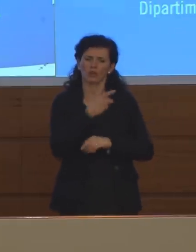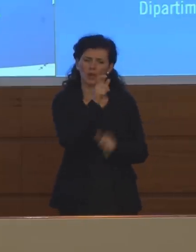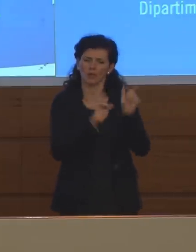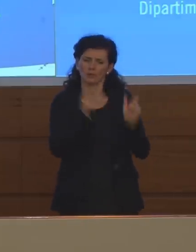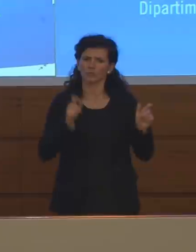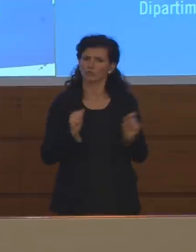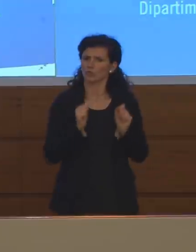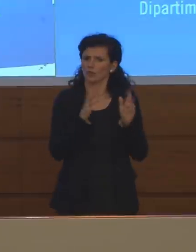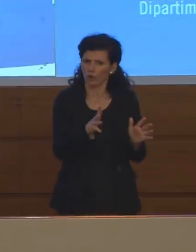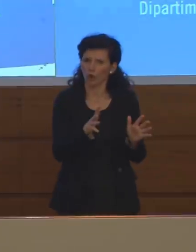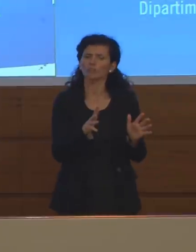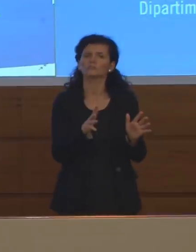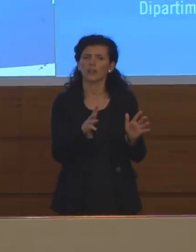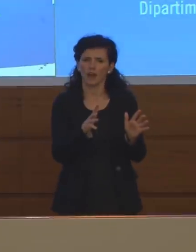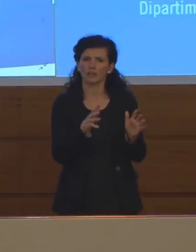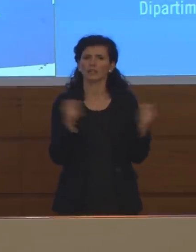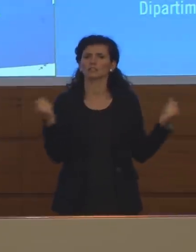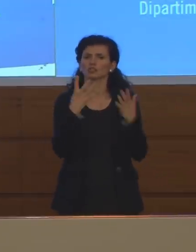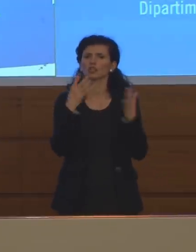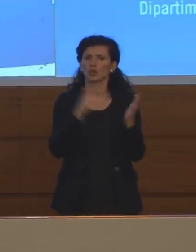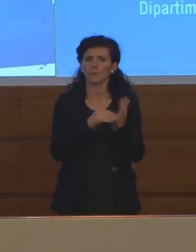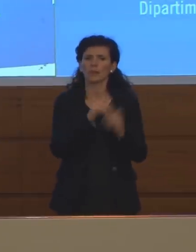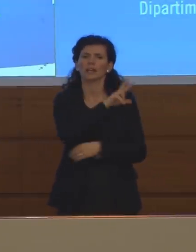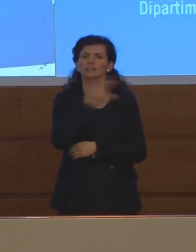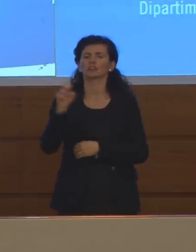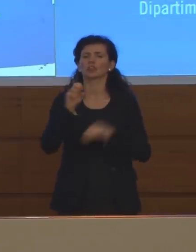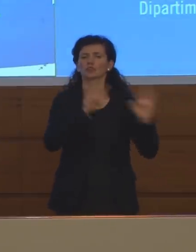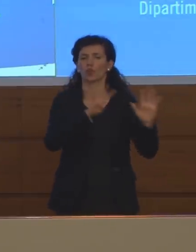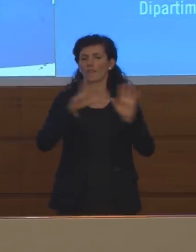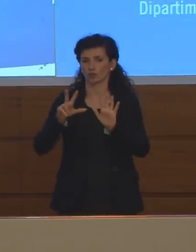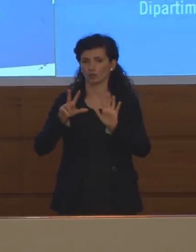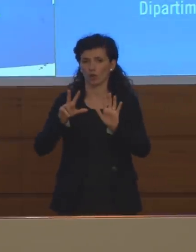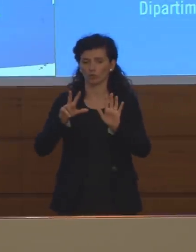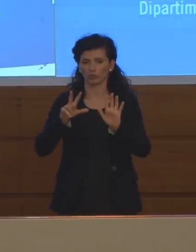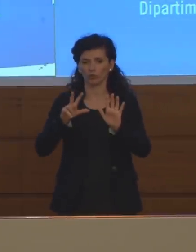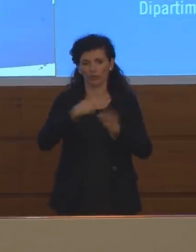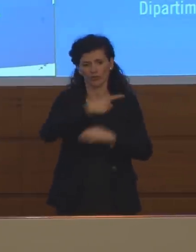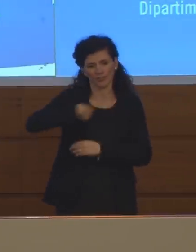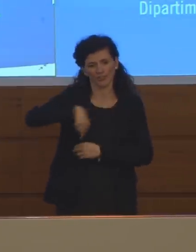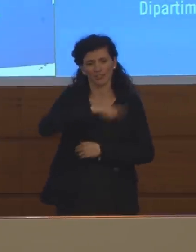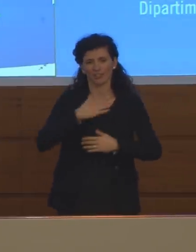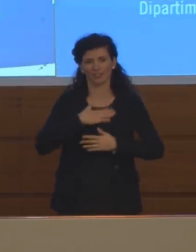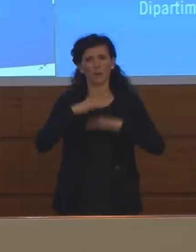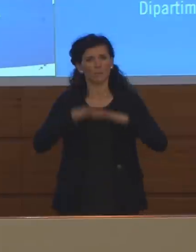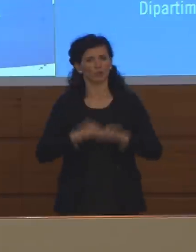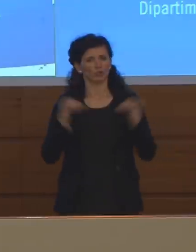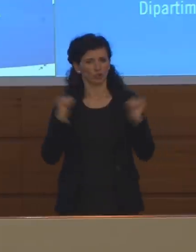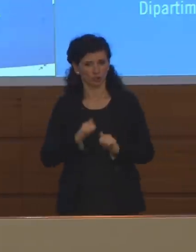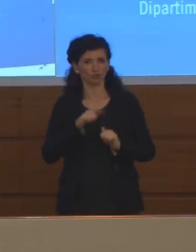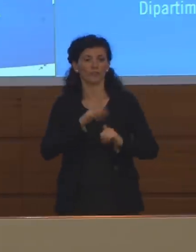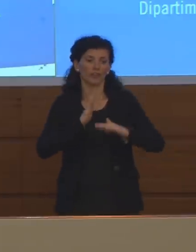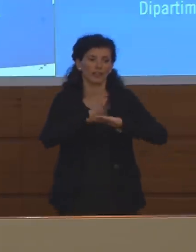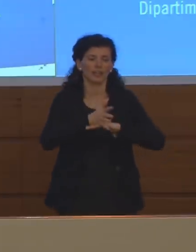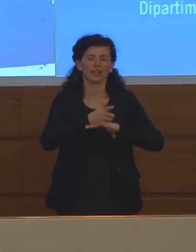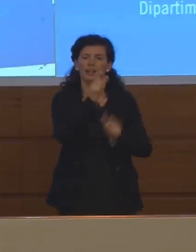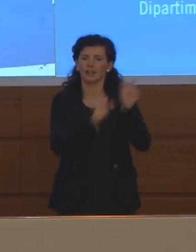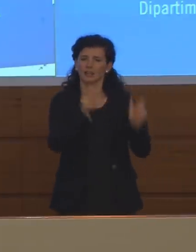elevato di volontari. 19.398 sono i nostri volontari che sono impiegati